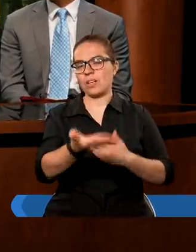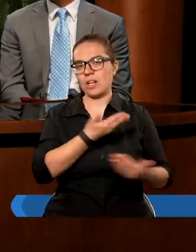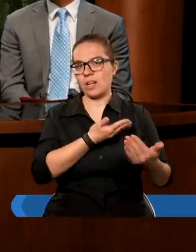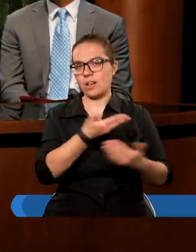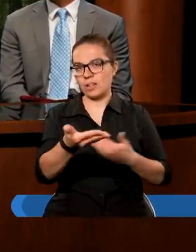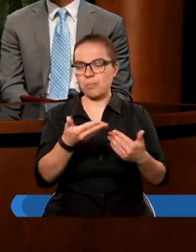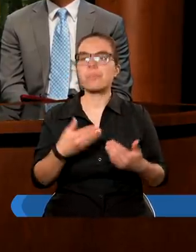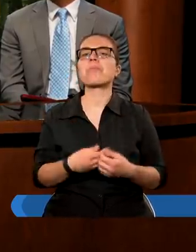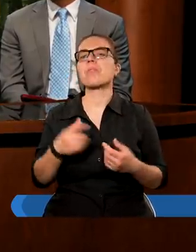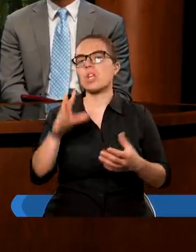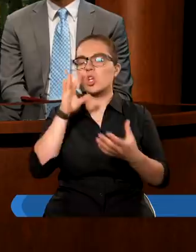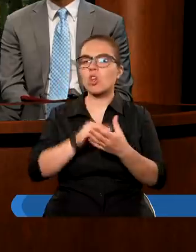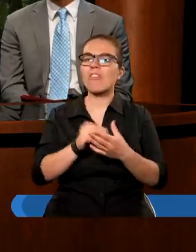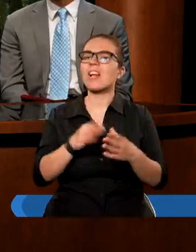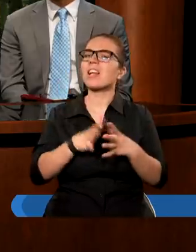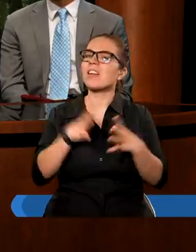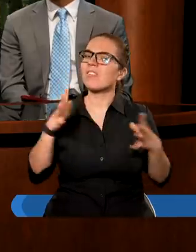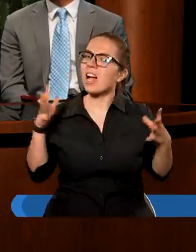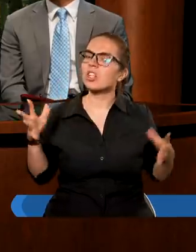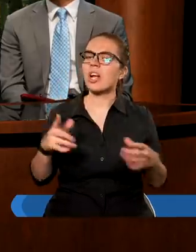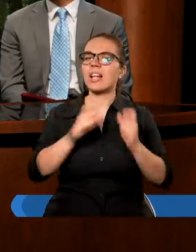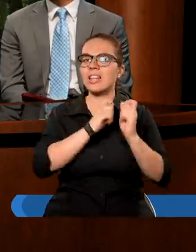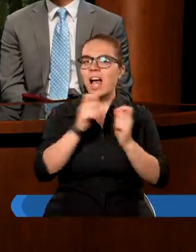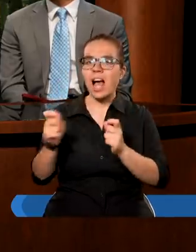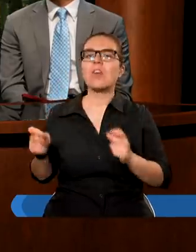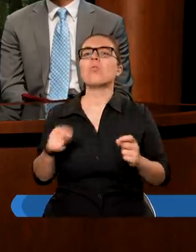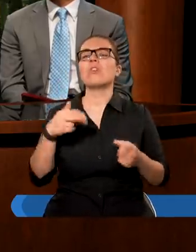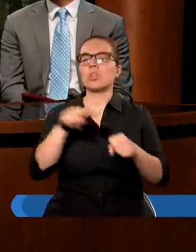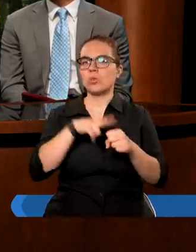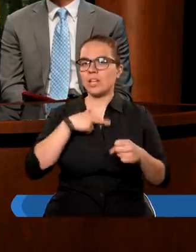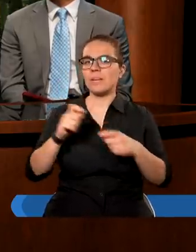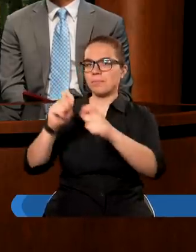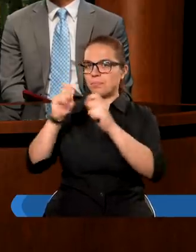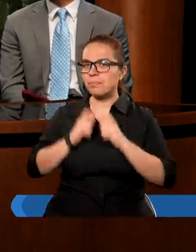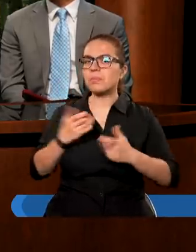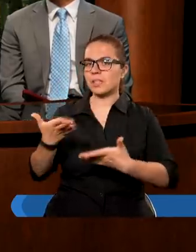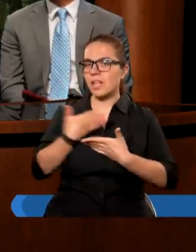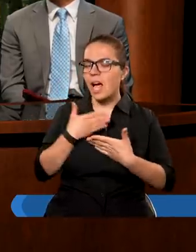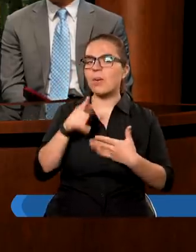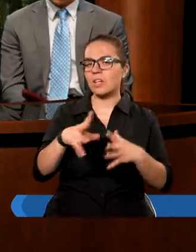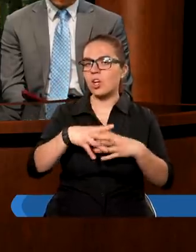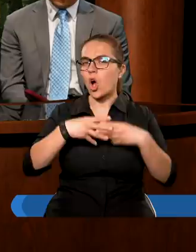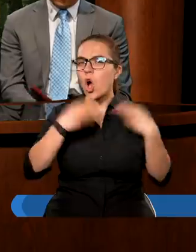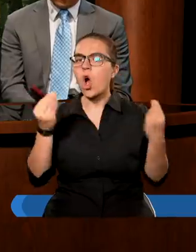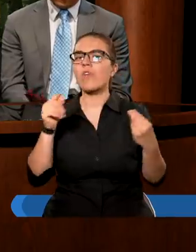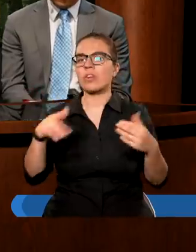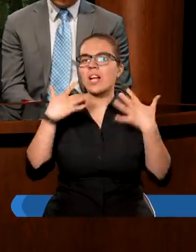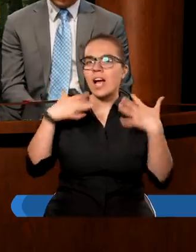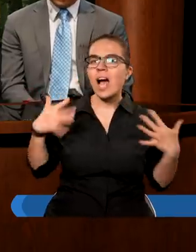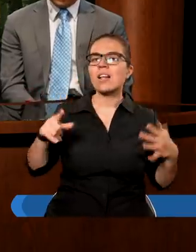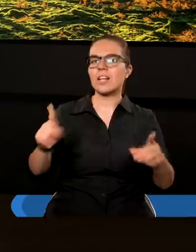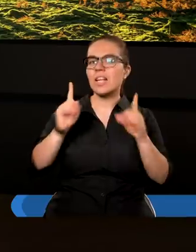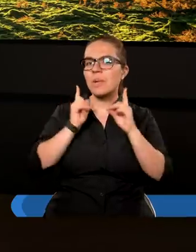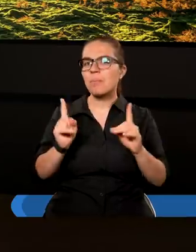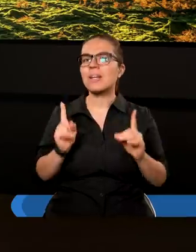to doświadczymy zwiększenia ilości darów, którymi nas obdarzy. Doświadczymy tego rozwoju, tej radości z tej